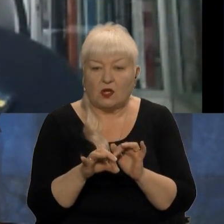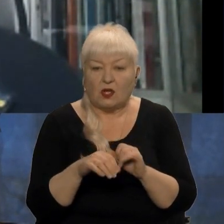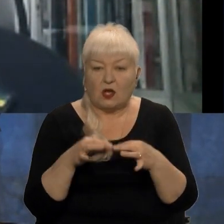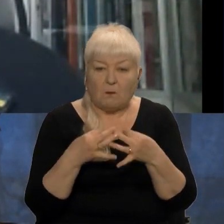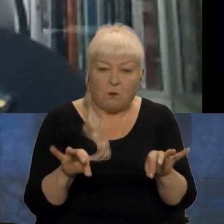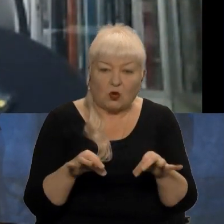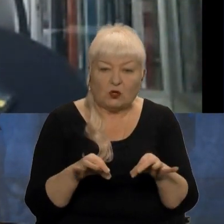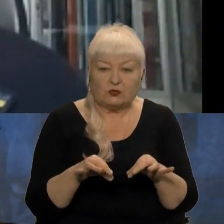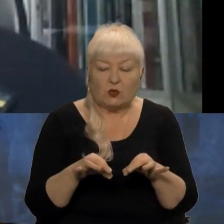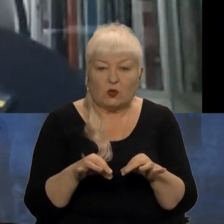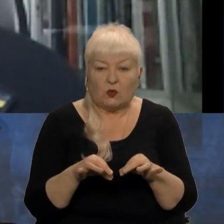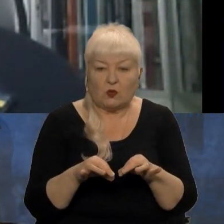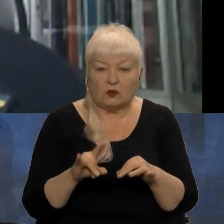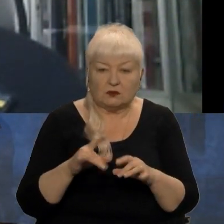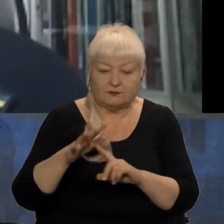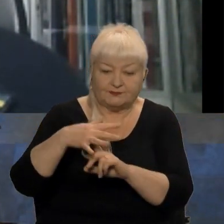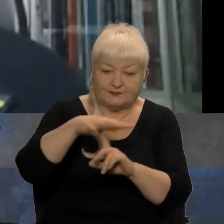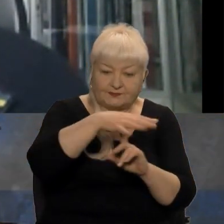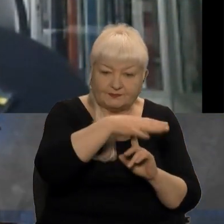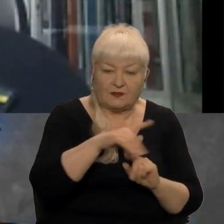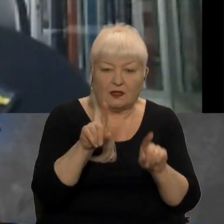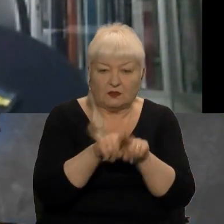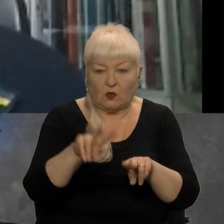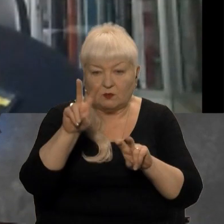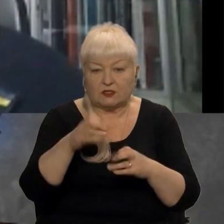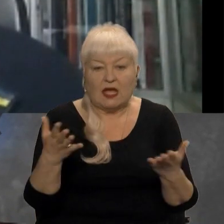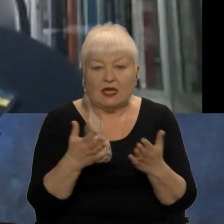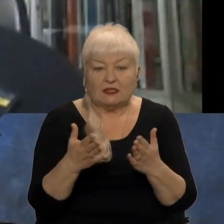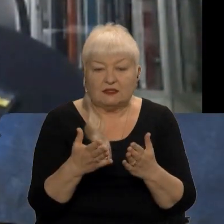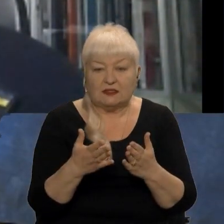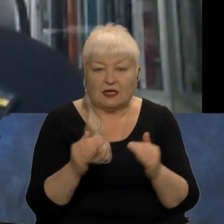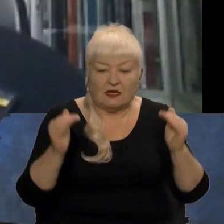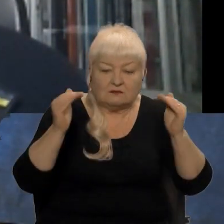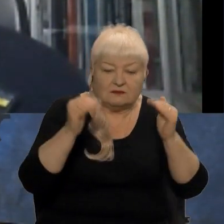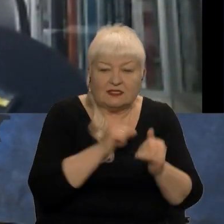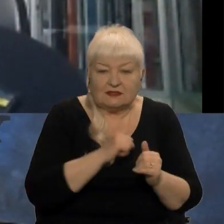на такому типі вертольотів, і яка найнижча допустима висота для них.